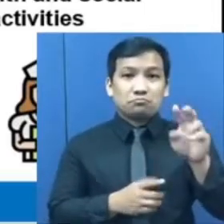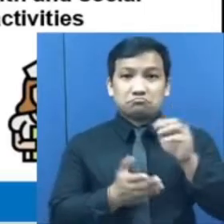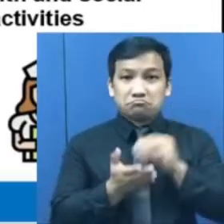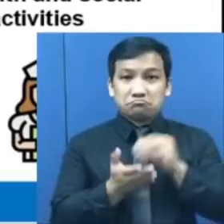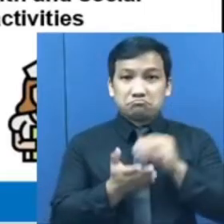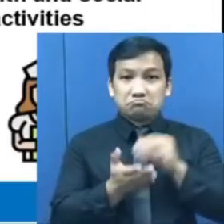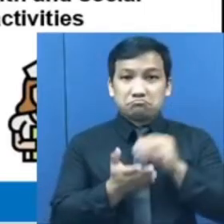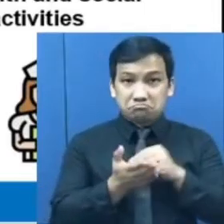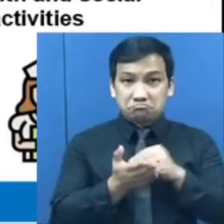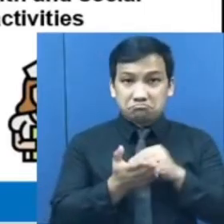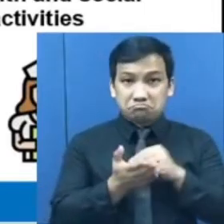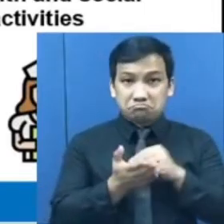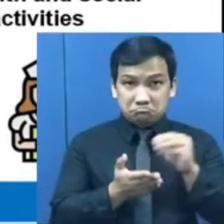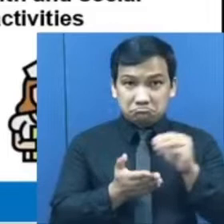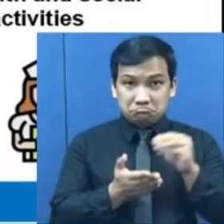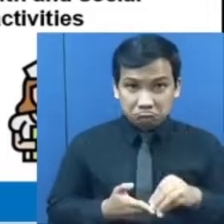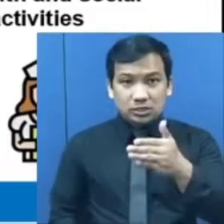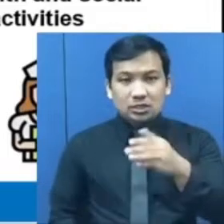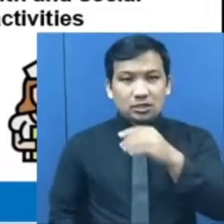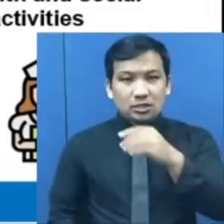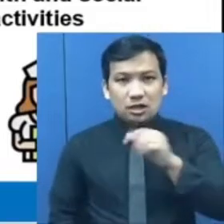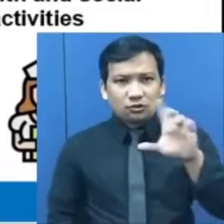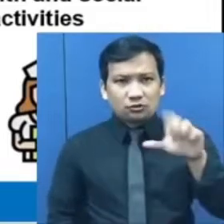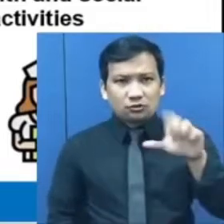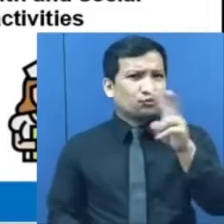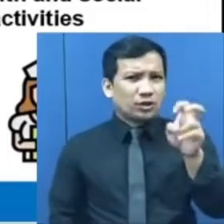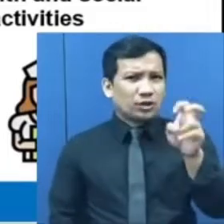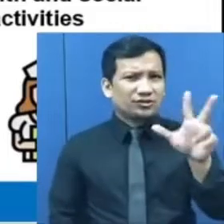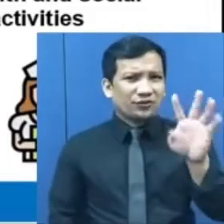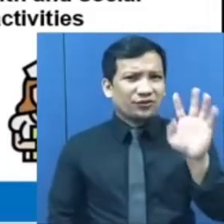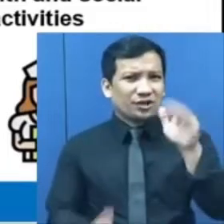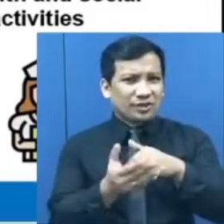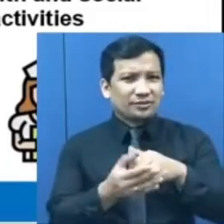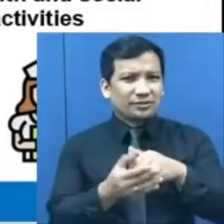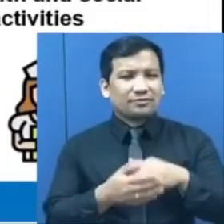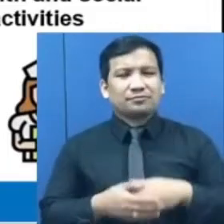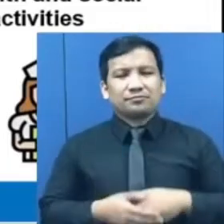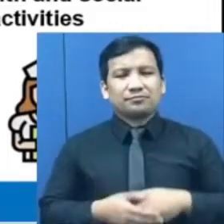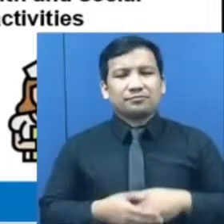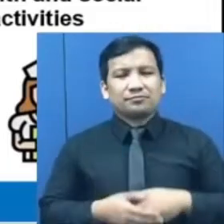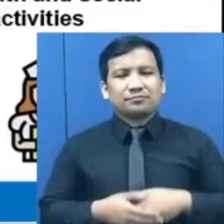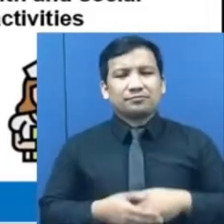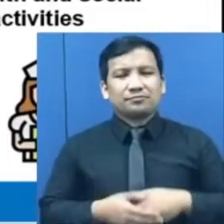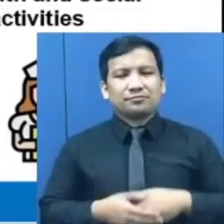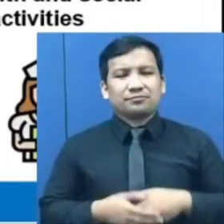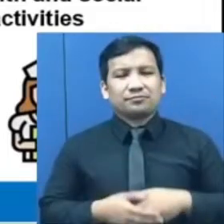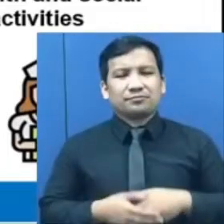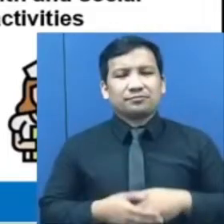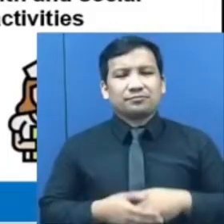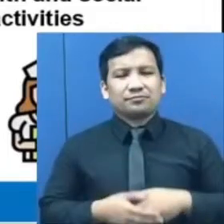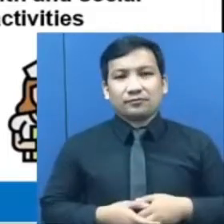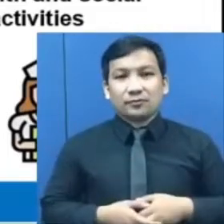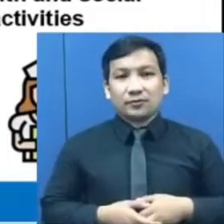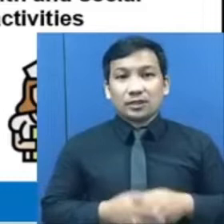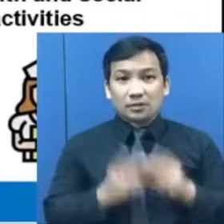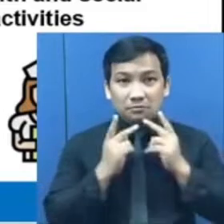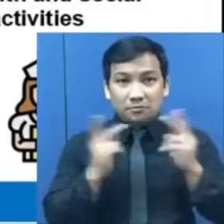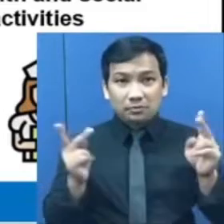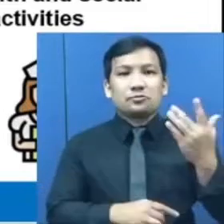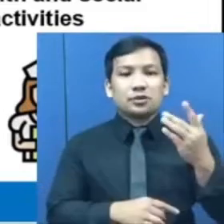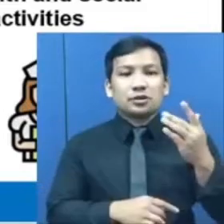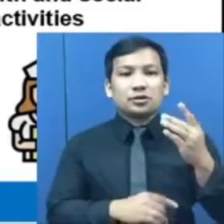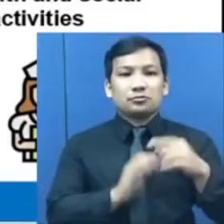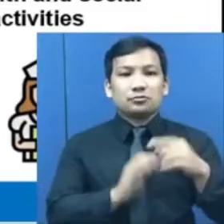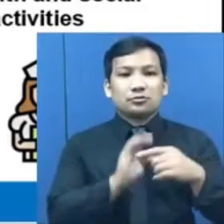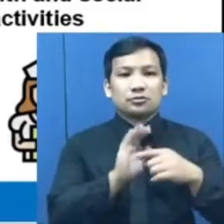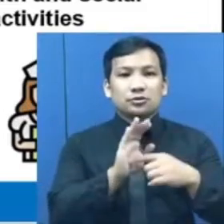Aquaculture plus 234,000. Public Administration and Defense, Compulsory